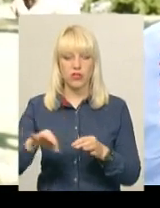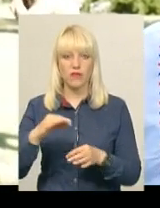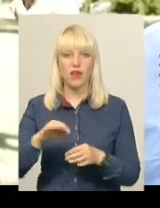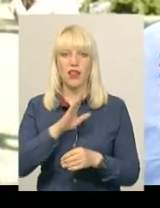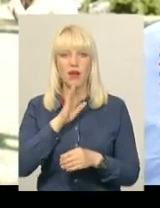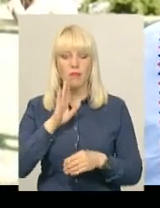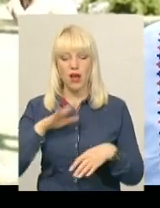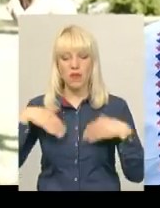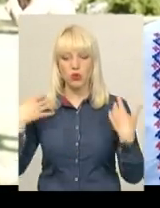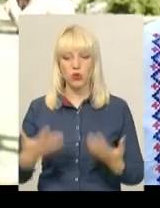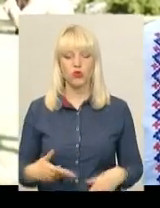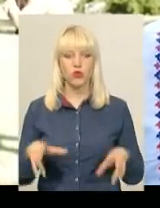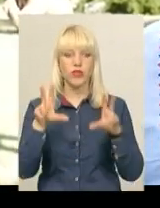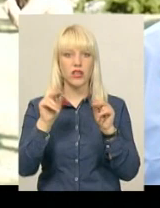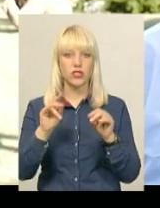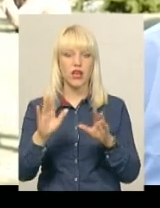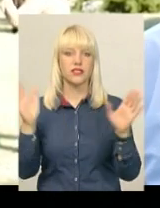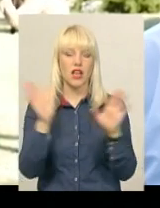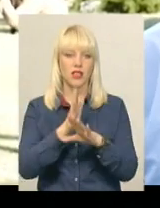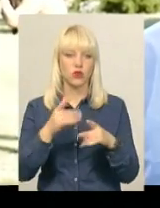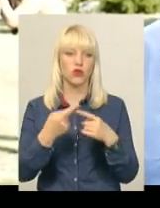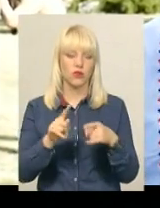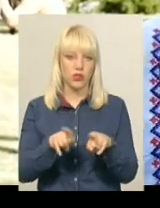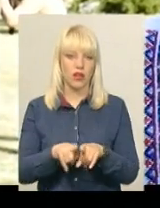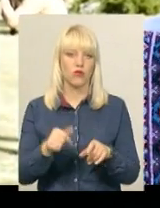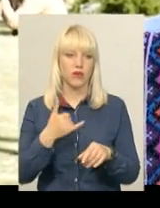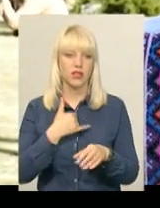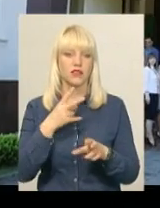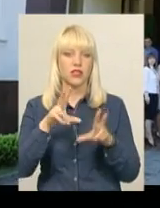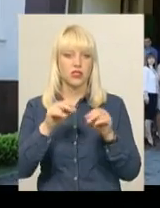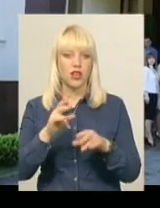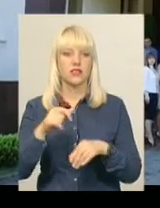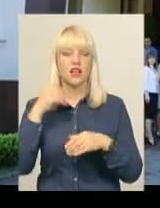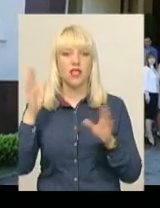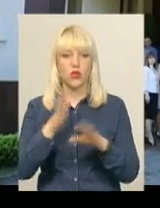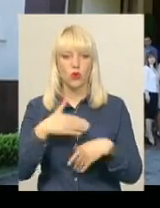На щастя, на долю. Отак і вона, ця сорочка, зо мною, на щастя, на долю. Уже довгі роки.